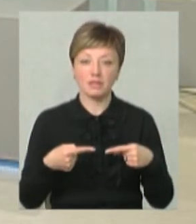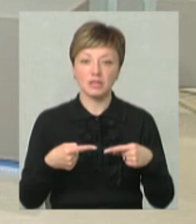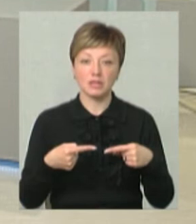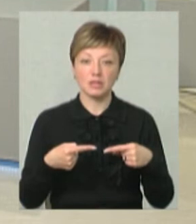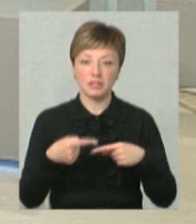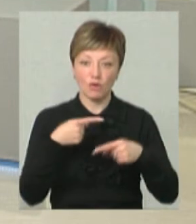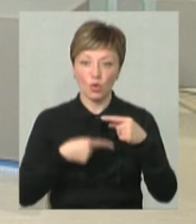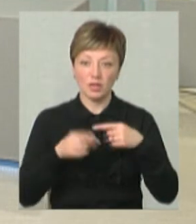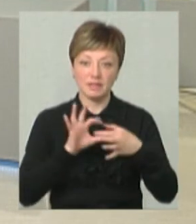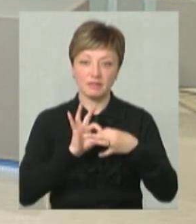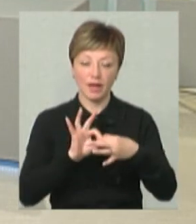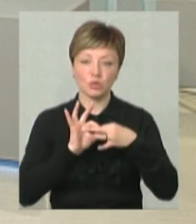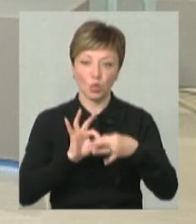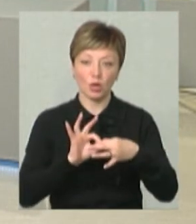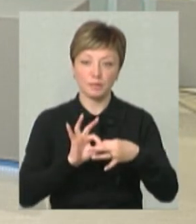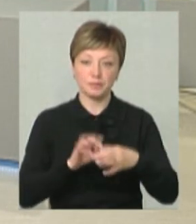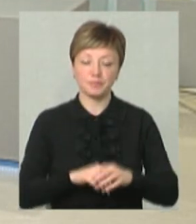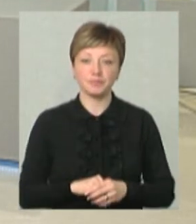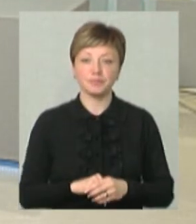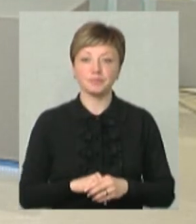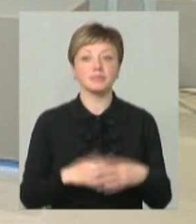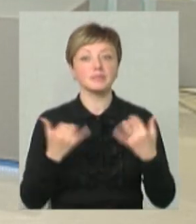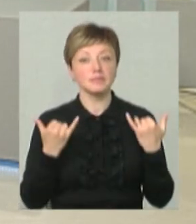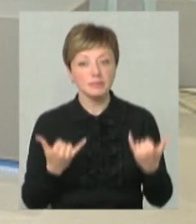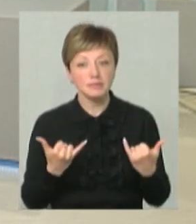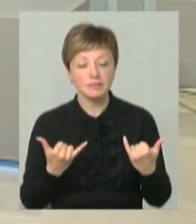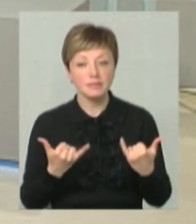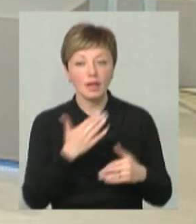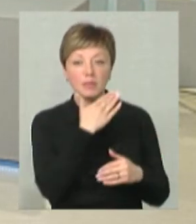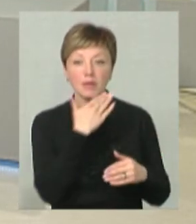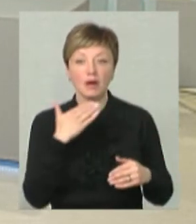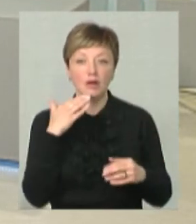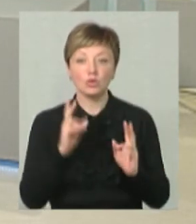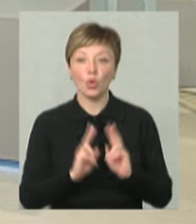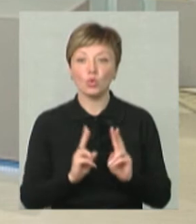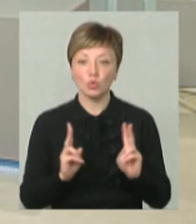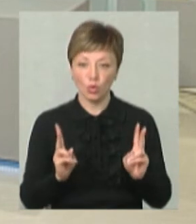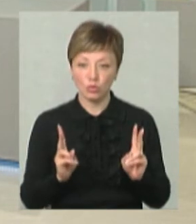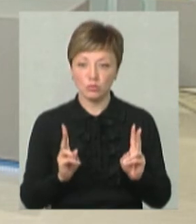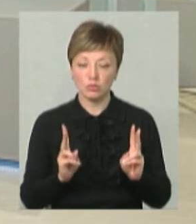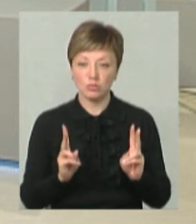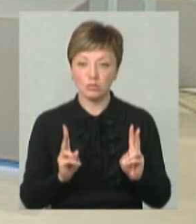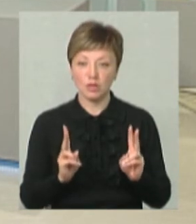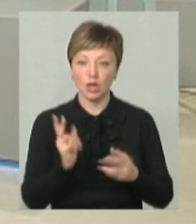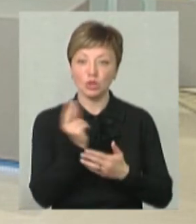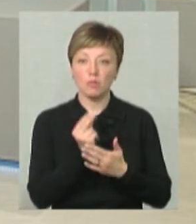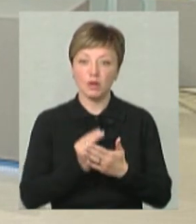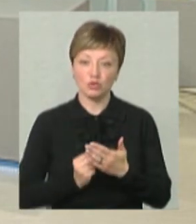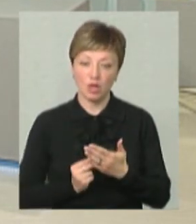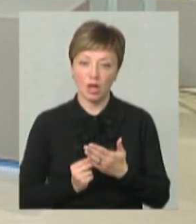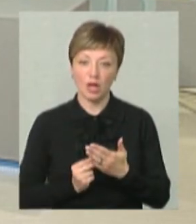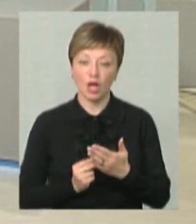зворотний зв'язок. Зараз багато хто зображає